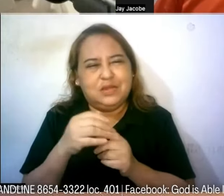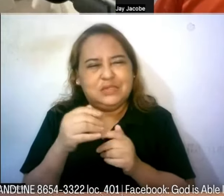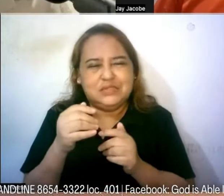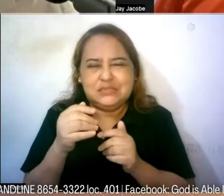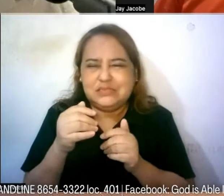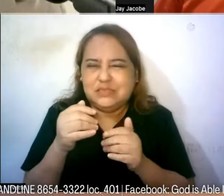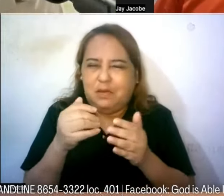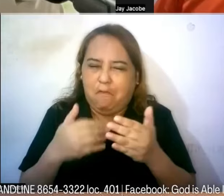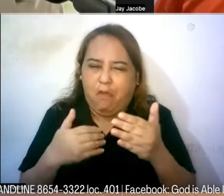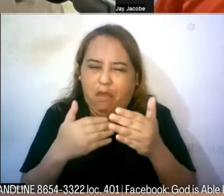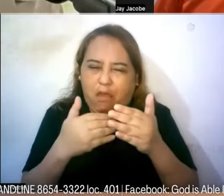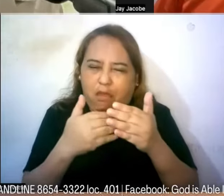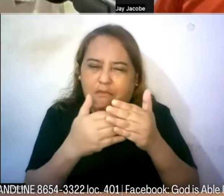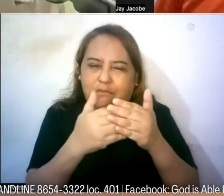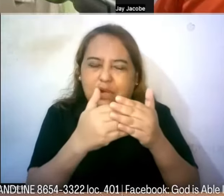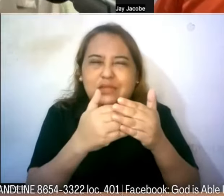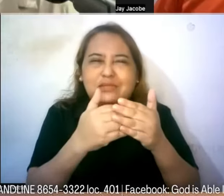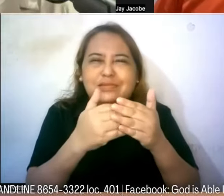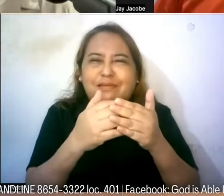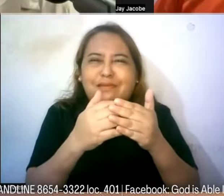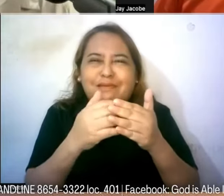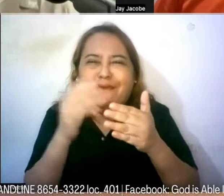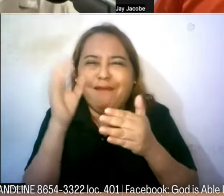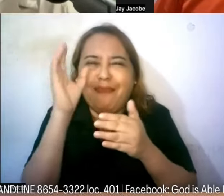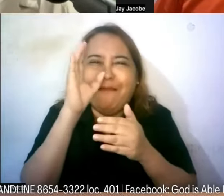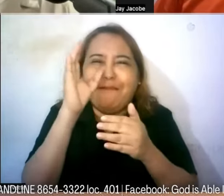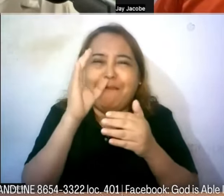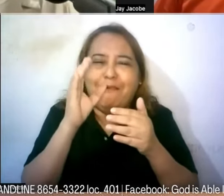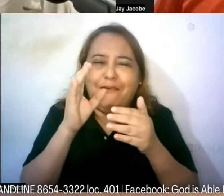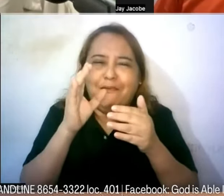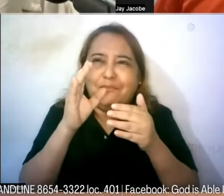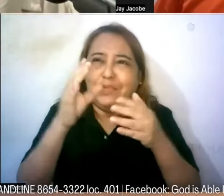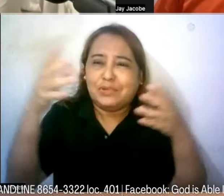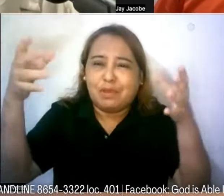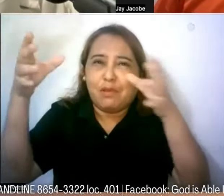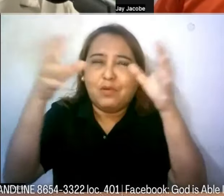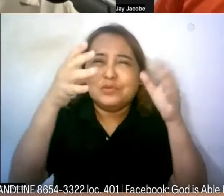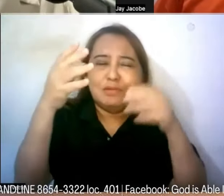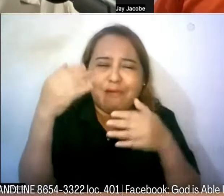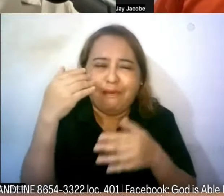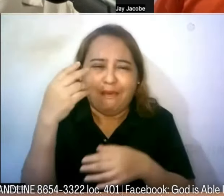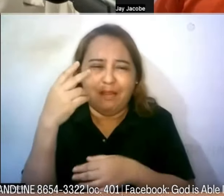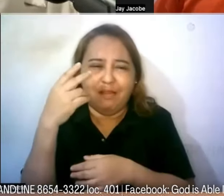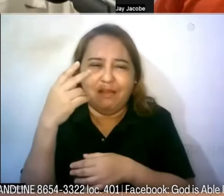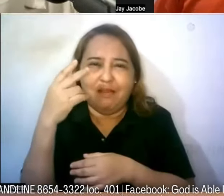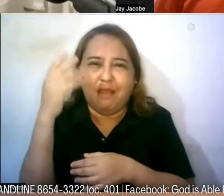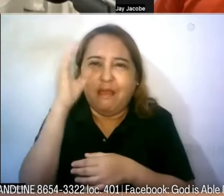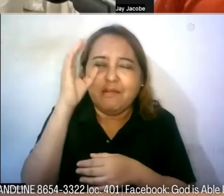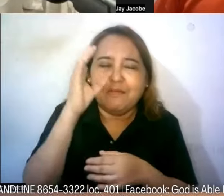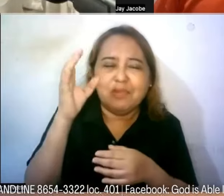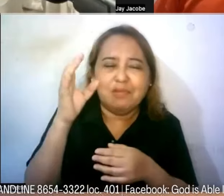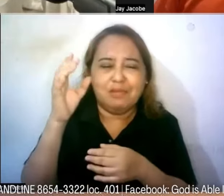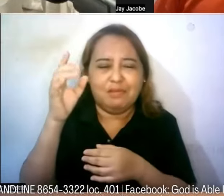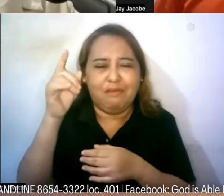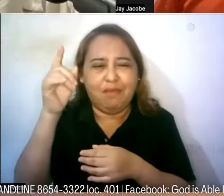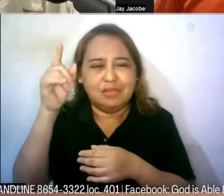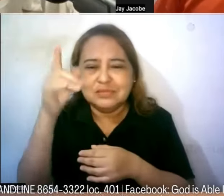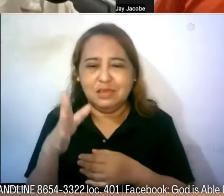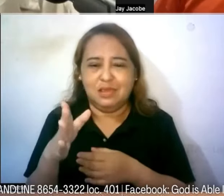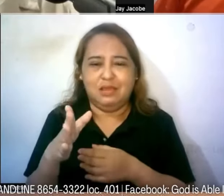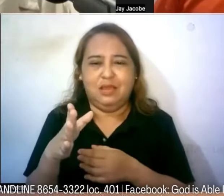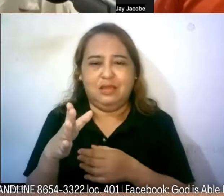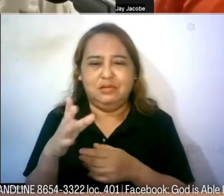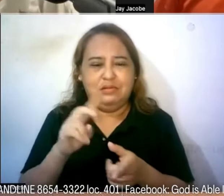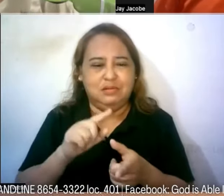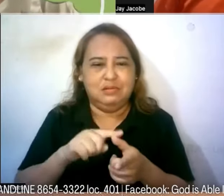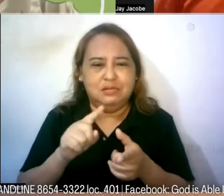kalawakan siya tinahanap na niya yung muka at piling ni Lord Jesus pero hindi pa pala tapos pagkatapos biglang bumangon siya as if biglaan ng